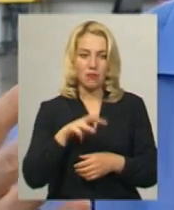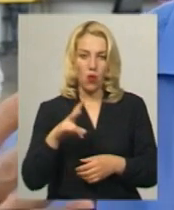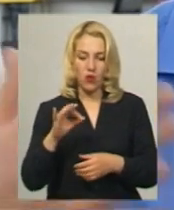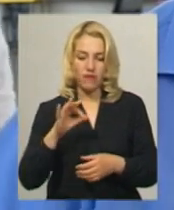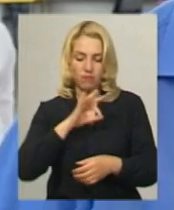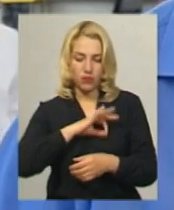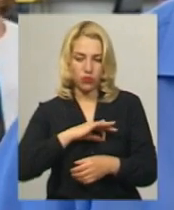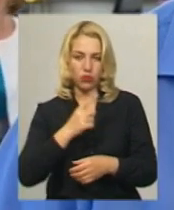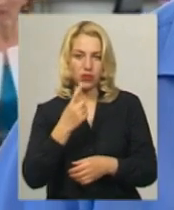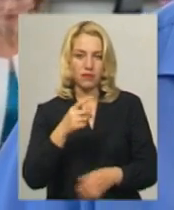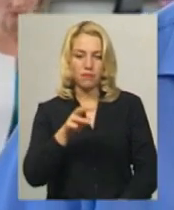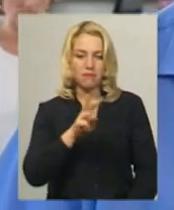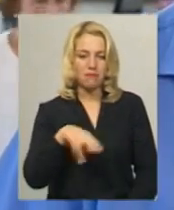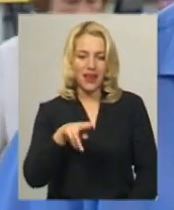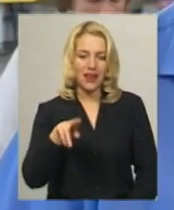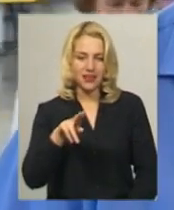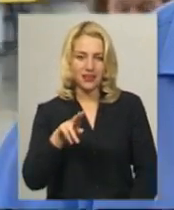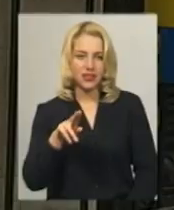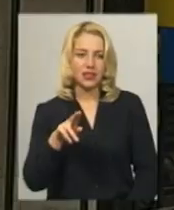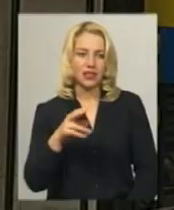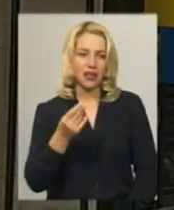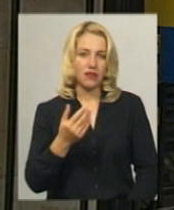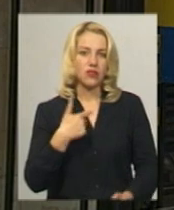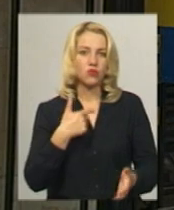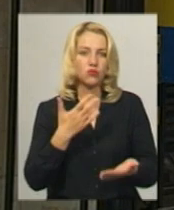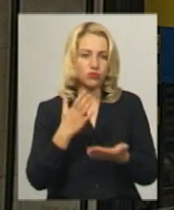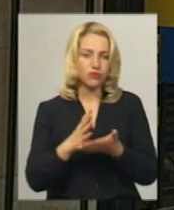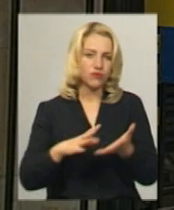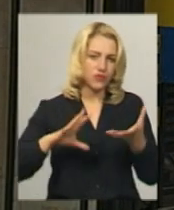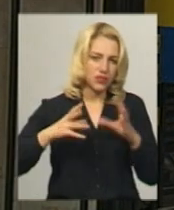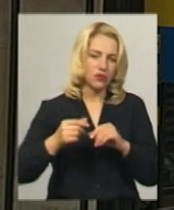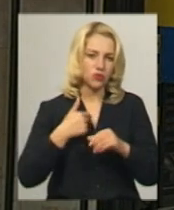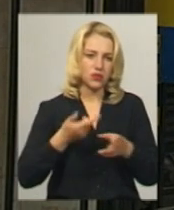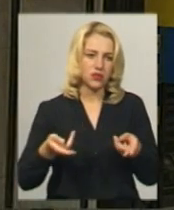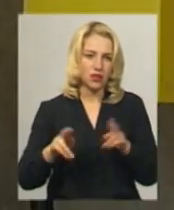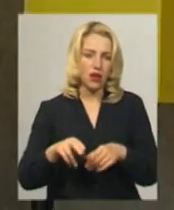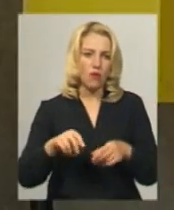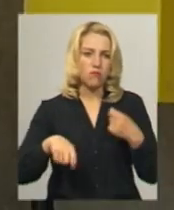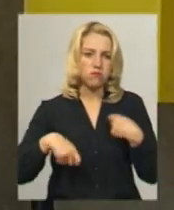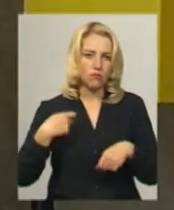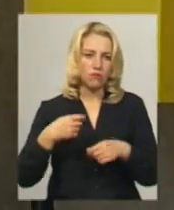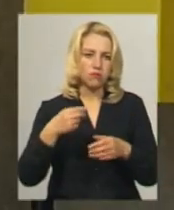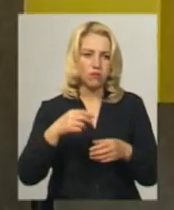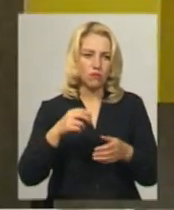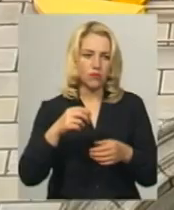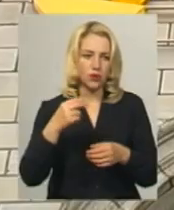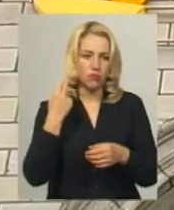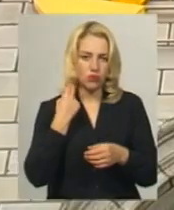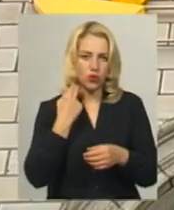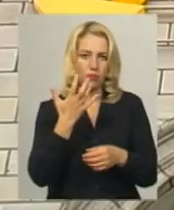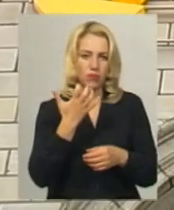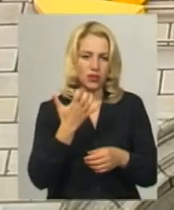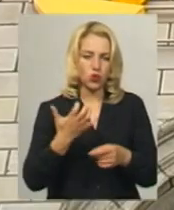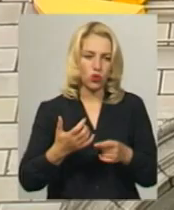зазнали мільярд збитку, отримали 500 мільйонів збитку в компанії. Віце-прем'єр Павло Розенко каже, час вирішити проблему ще є шляхом перемов. За